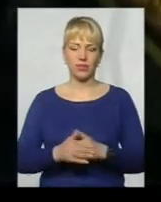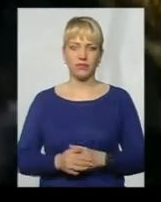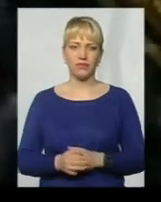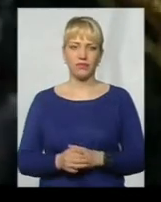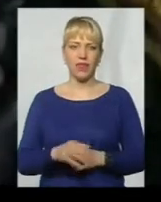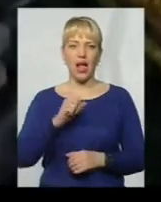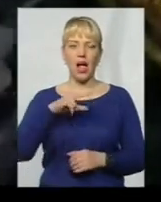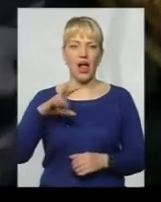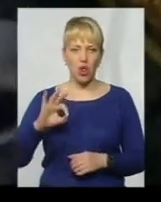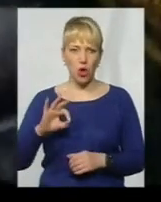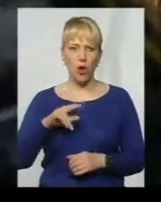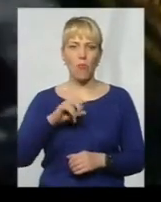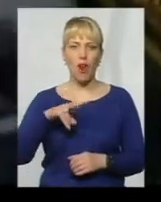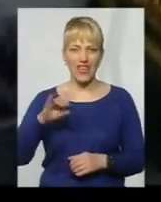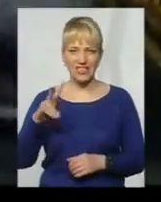зберіжджайте.